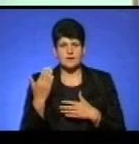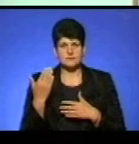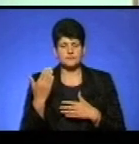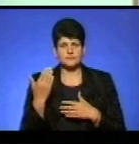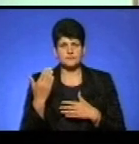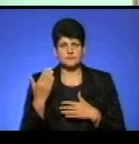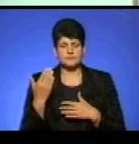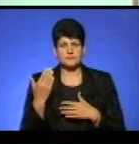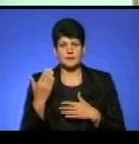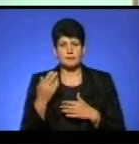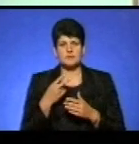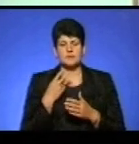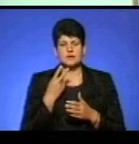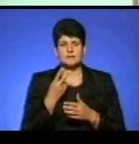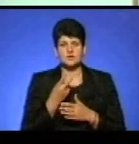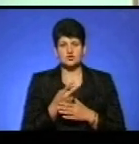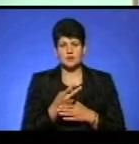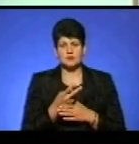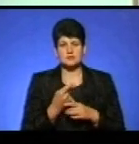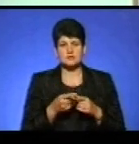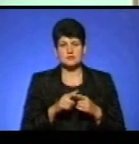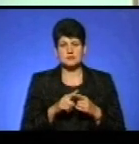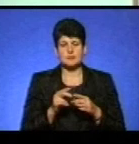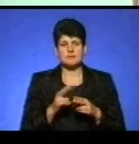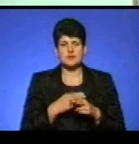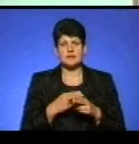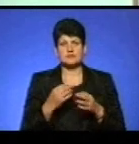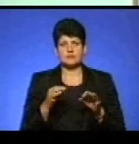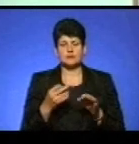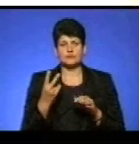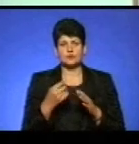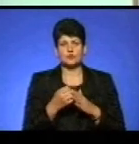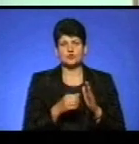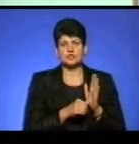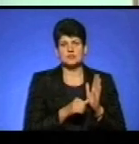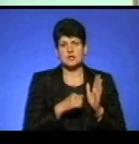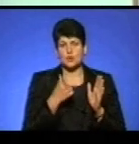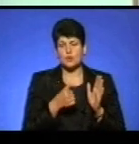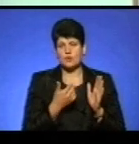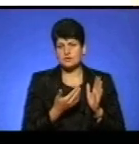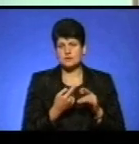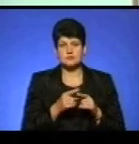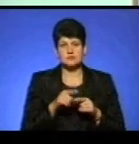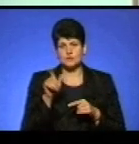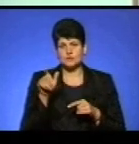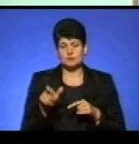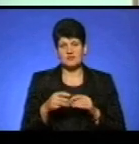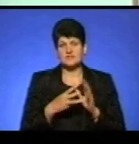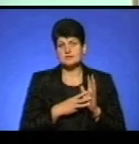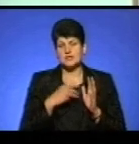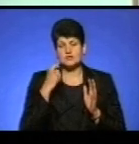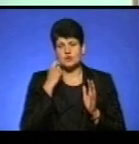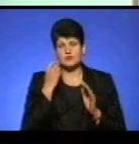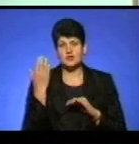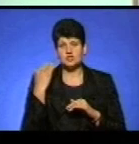Санкція статті передбачає позбавлення волі від 2 до 6 років. Даній особі 18 років.